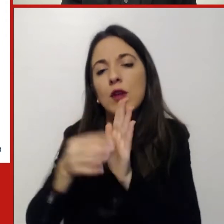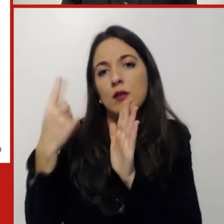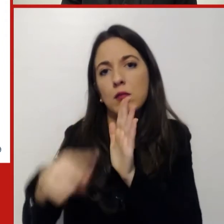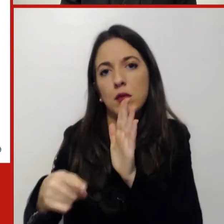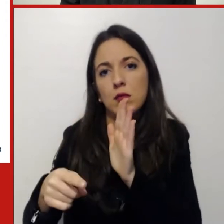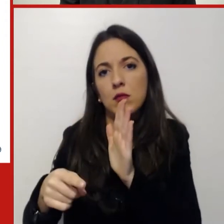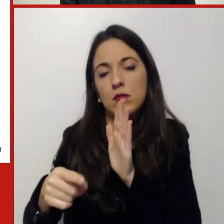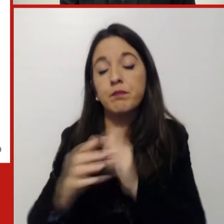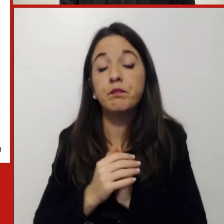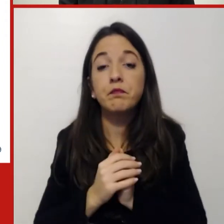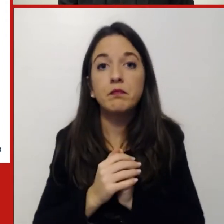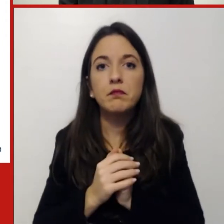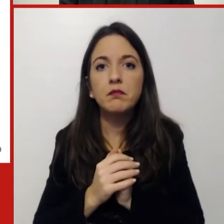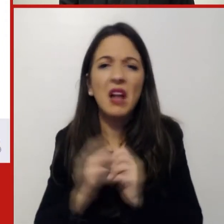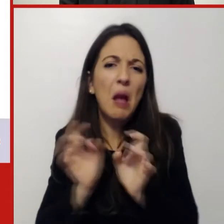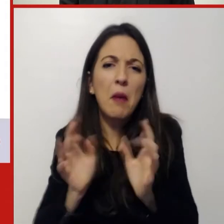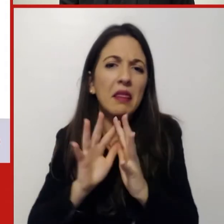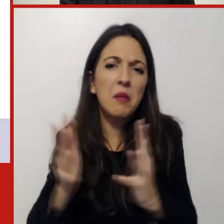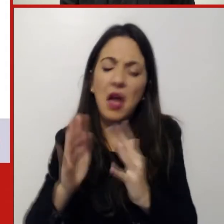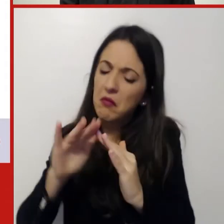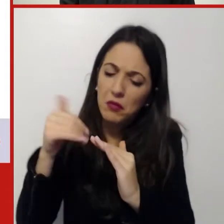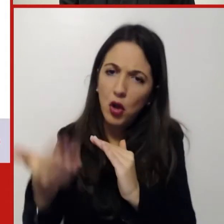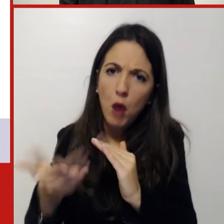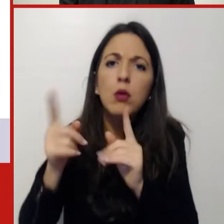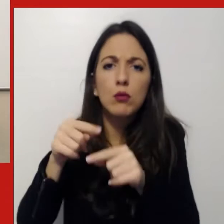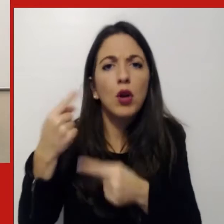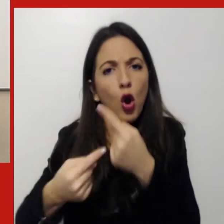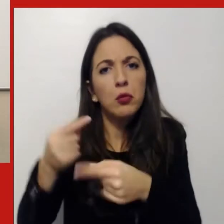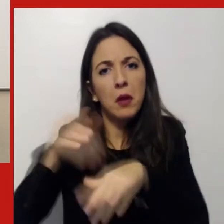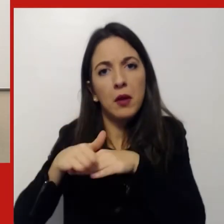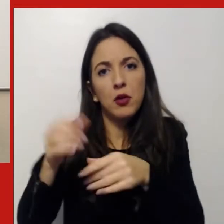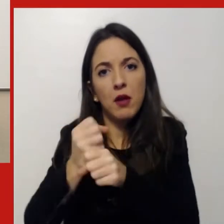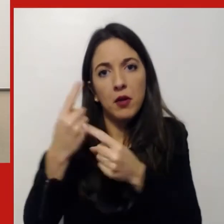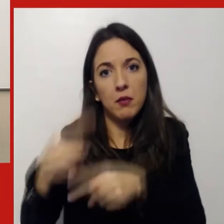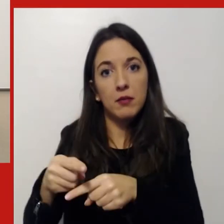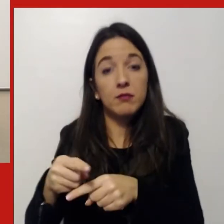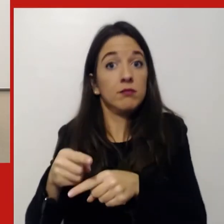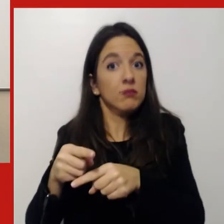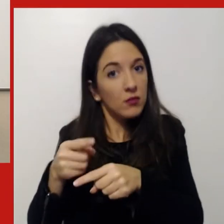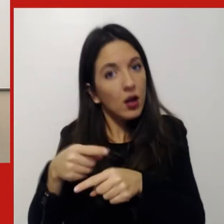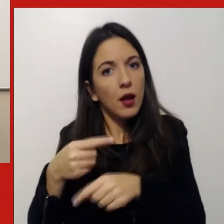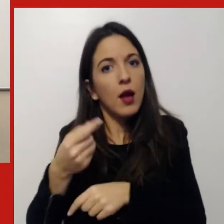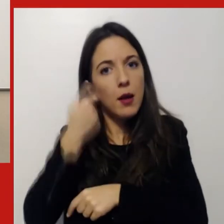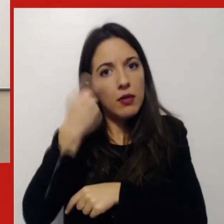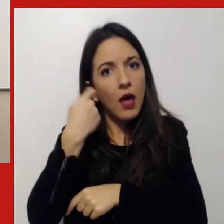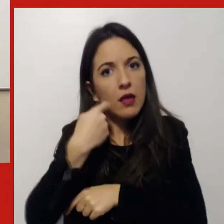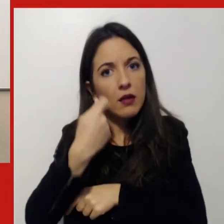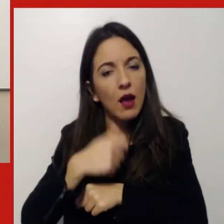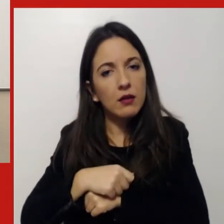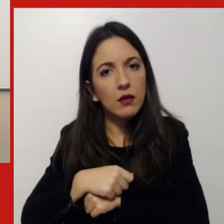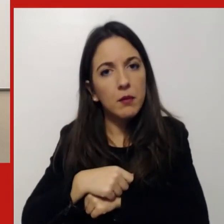qualcosa di importante su cui interrogarsi e cominciamo a farlo anche con voi.